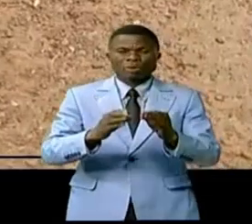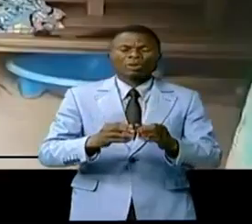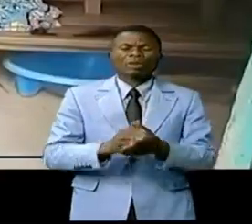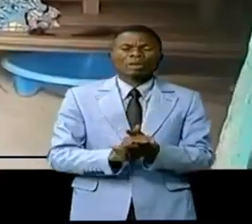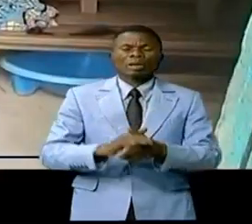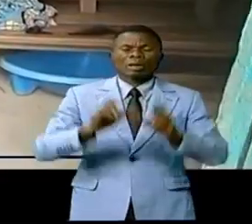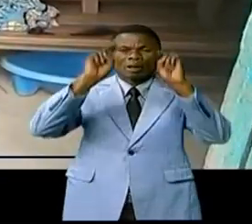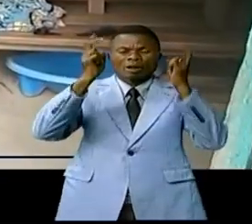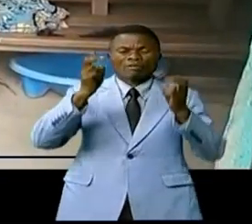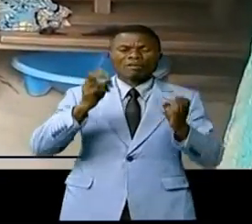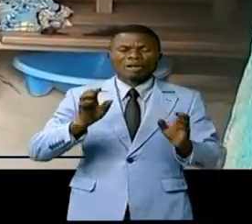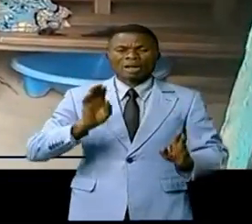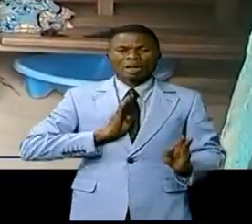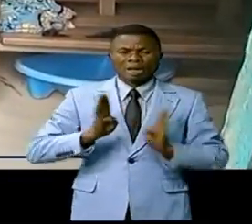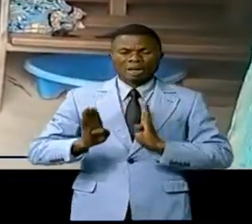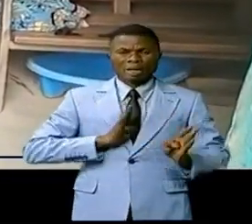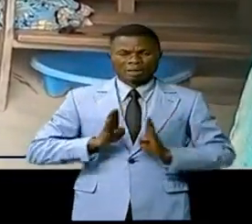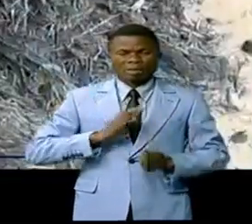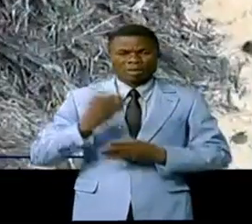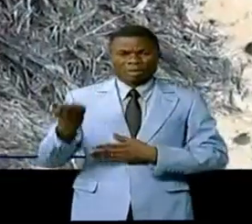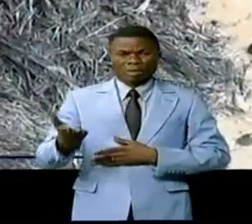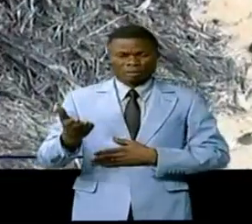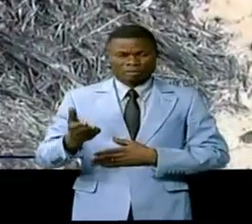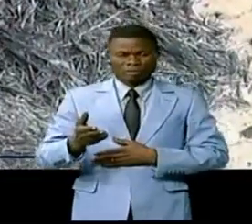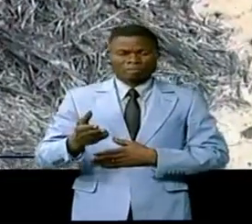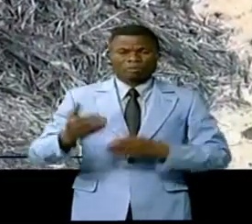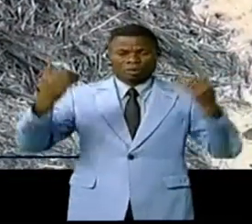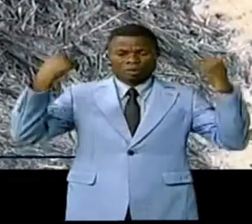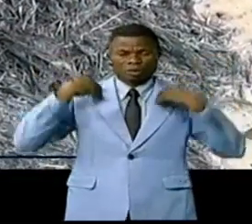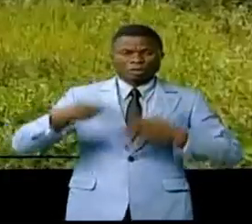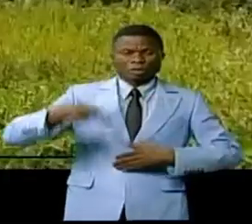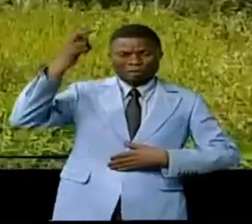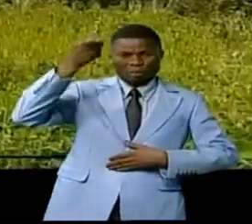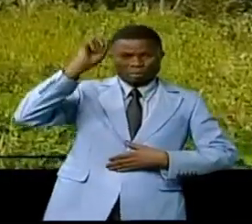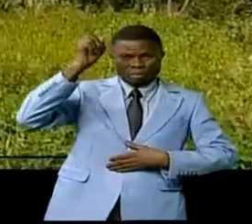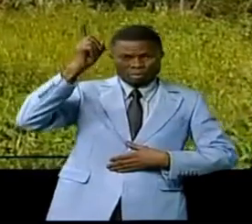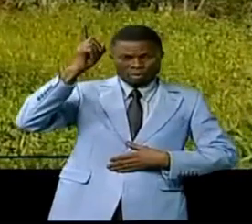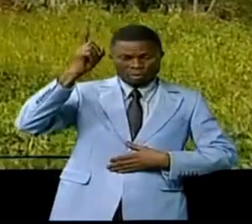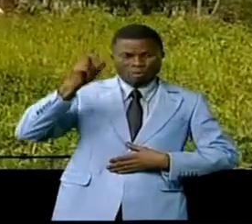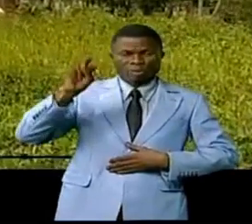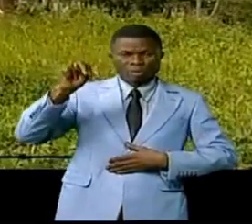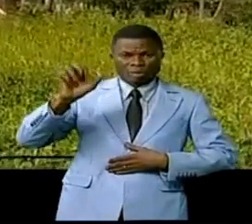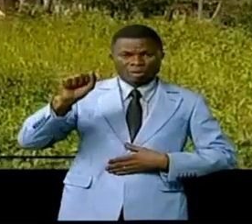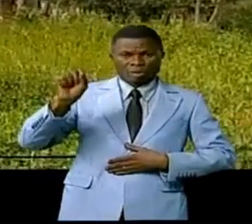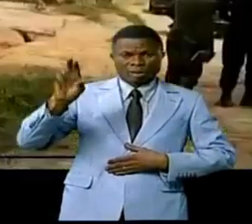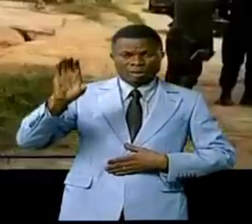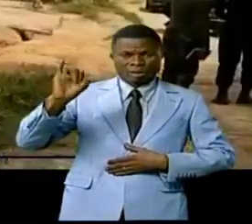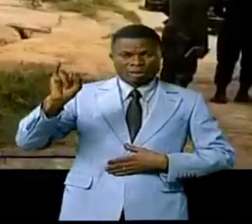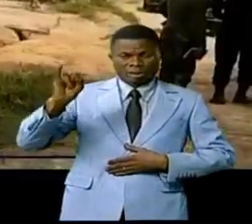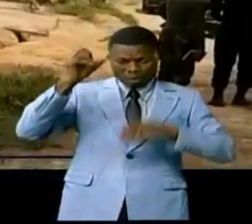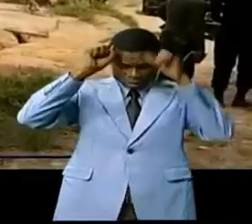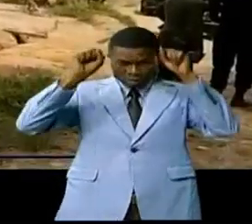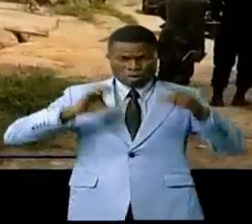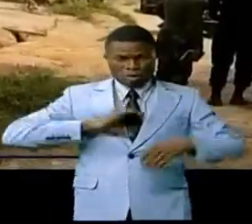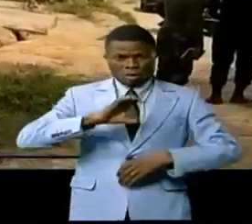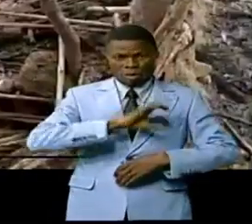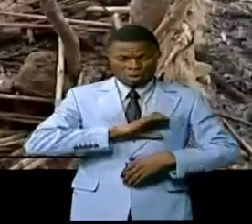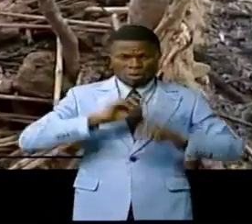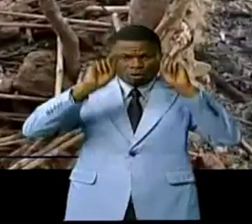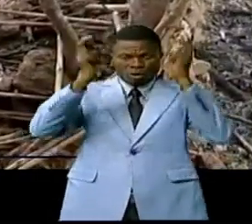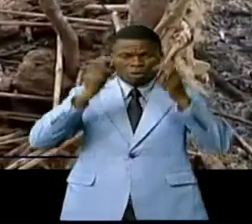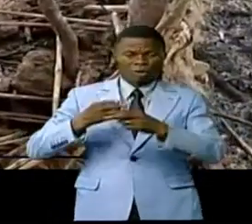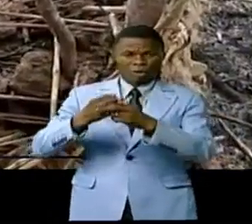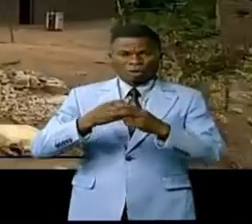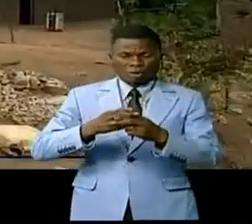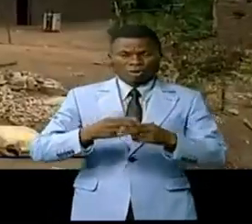de la ville de Beni, rurale appelée Benengoulet, le commissaire supérieur principal, Narcisse Mouteba Kachale, président du comité Irbet de sécurité